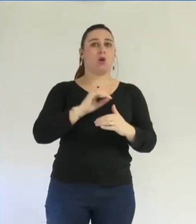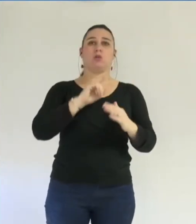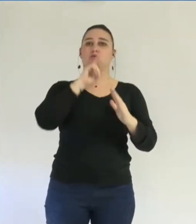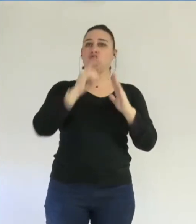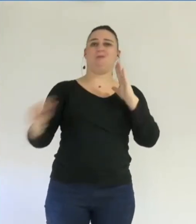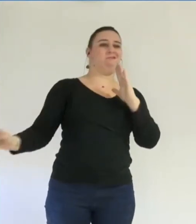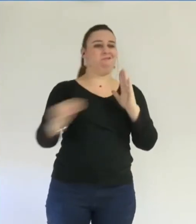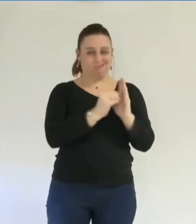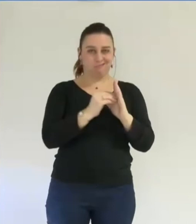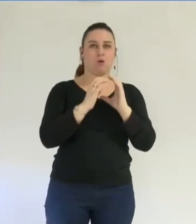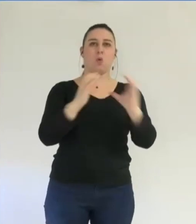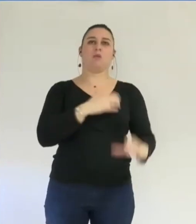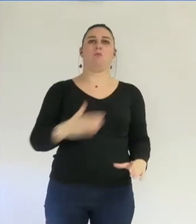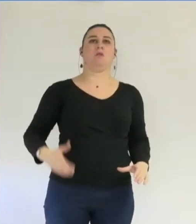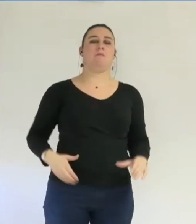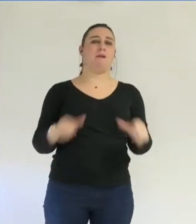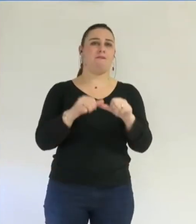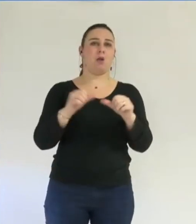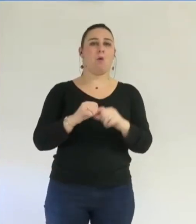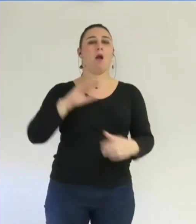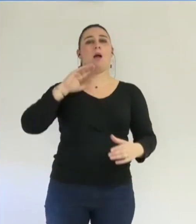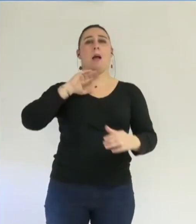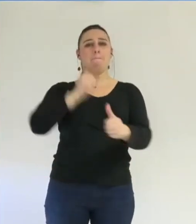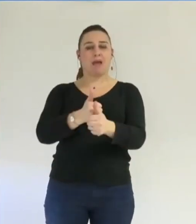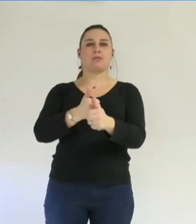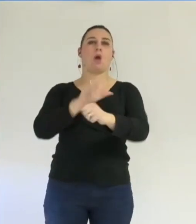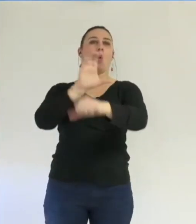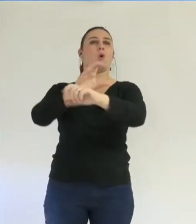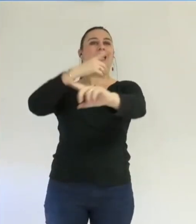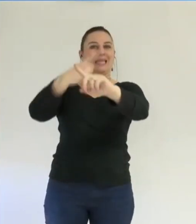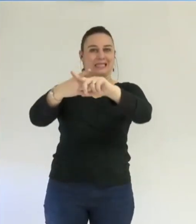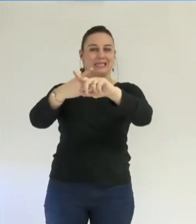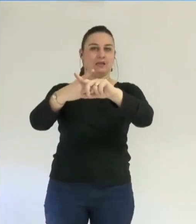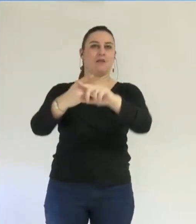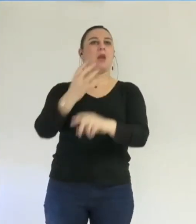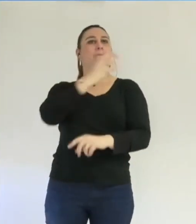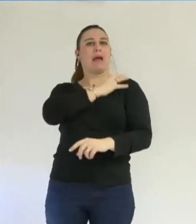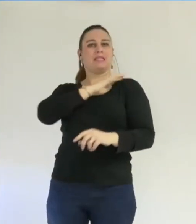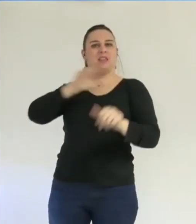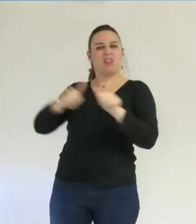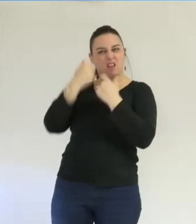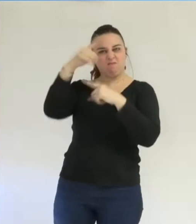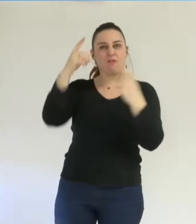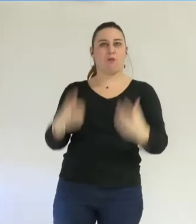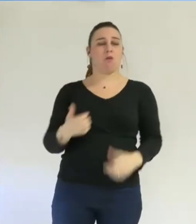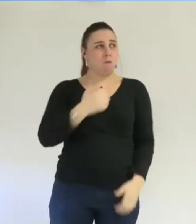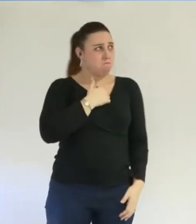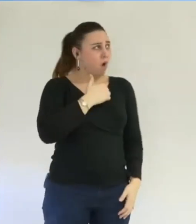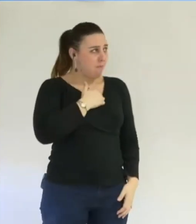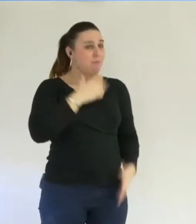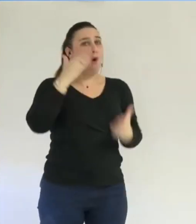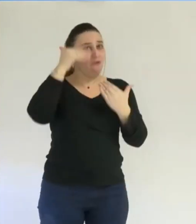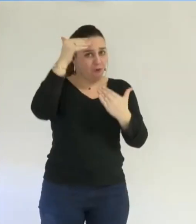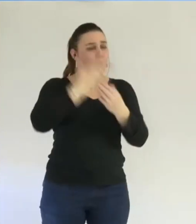municipal le dépôt d'une plainte contre X avec constitution de parti civil. Moi-même qui ai déposé un